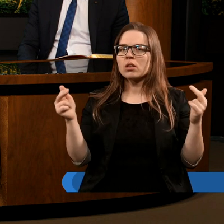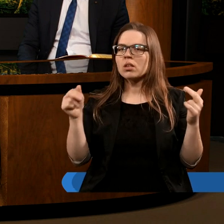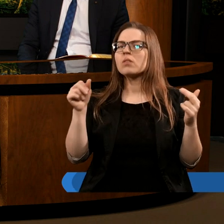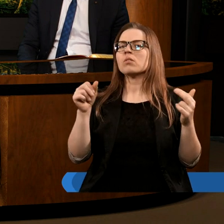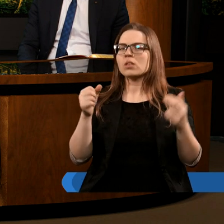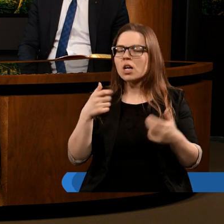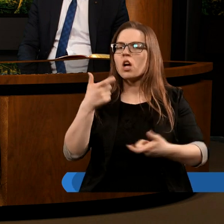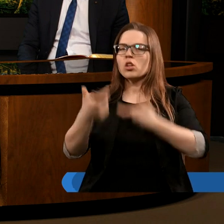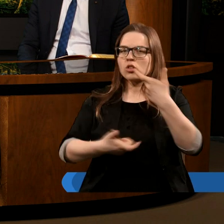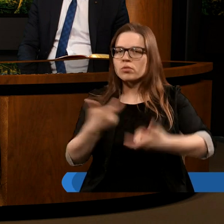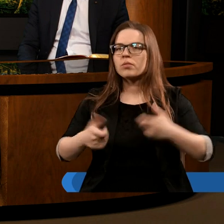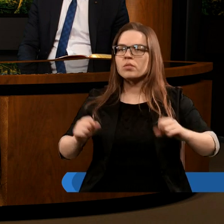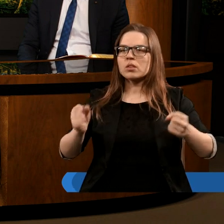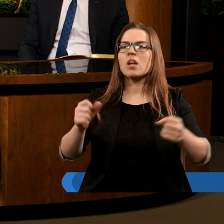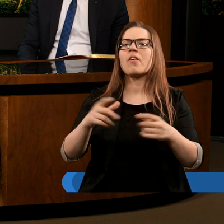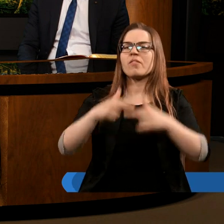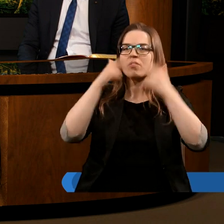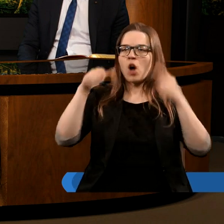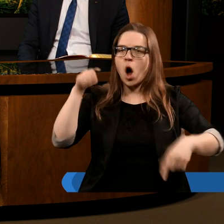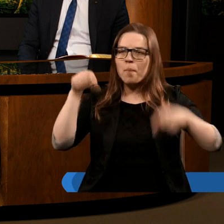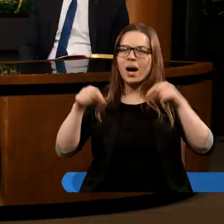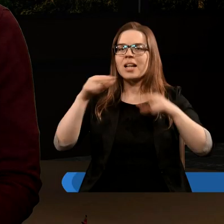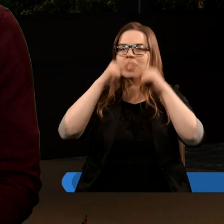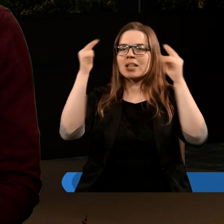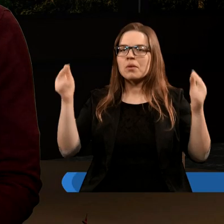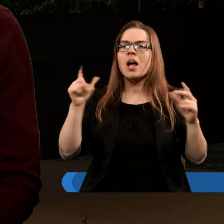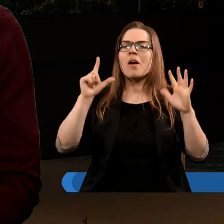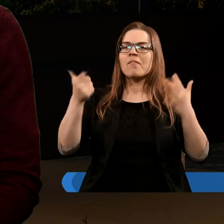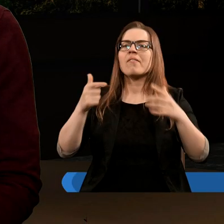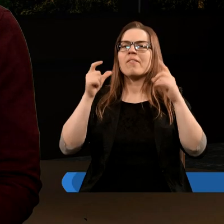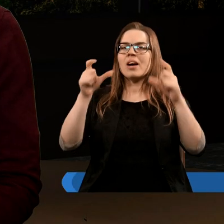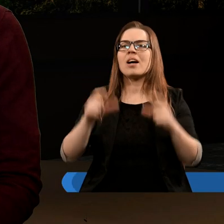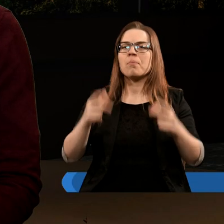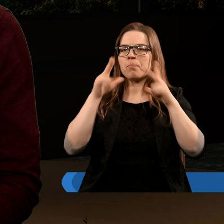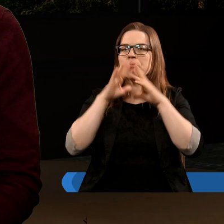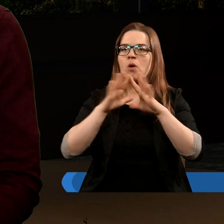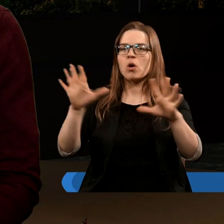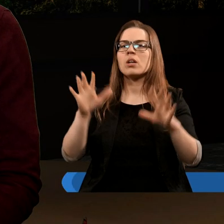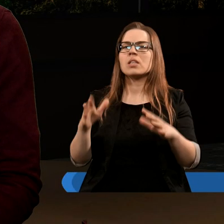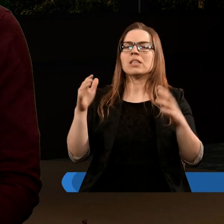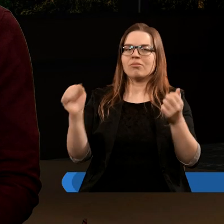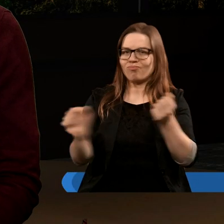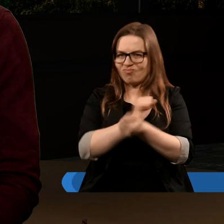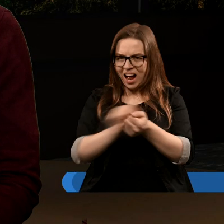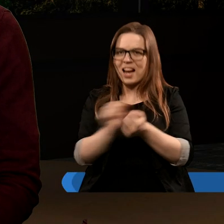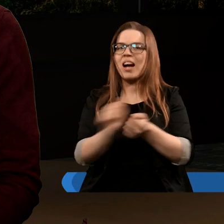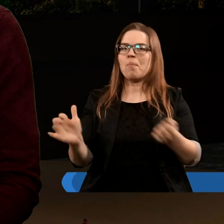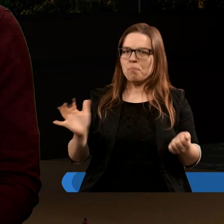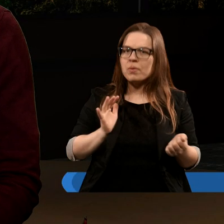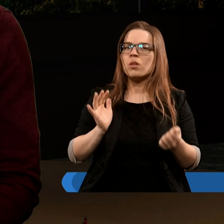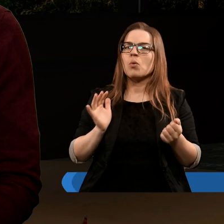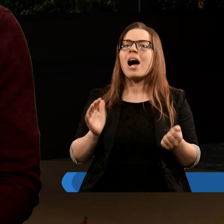sprawuje i bierze udział w obradach niebiańskich. A siedmy werset pokazuje, że stoczyła się walka